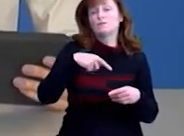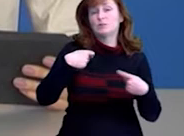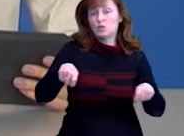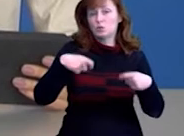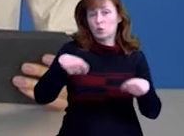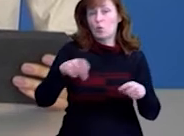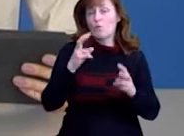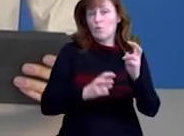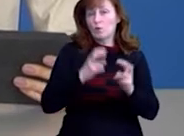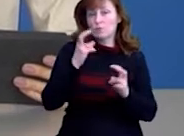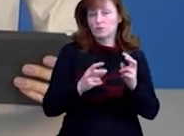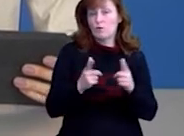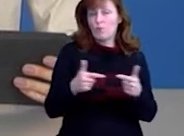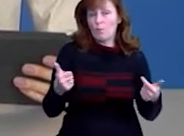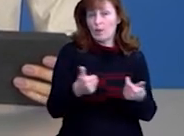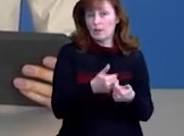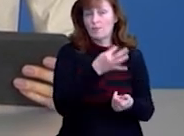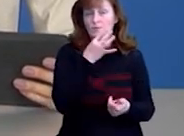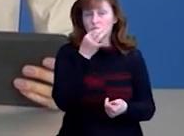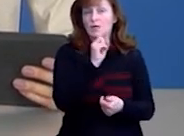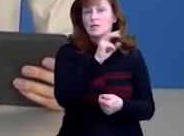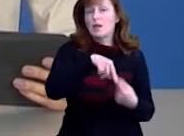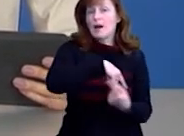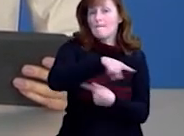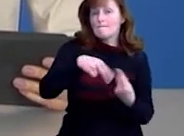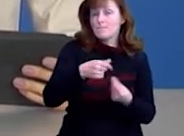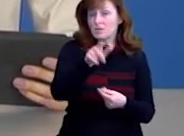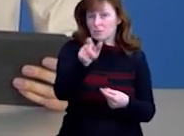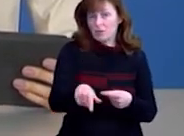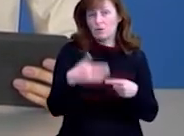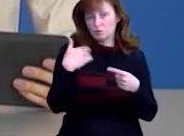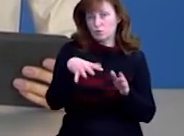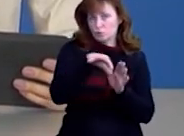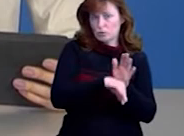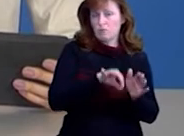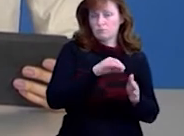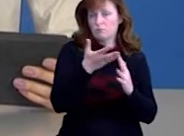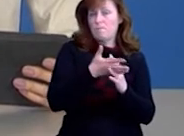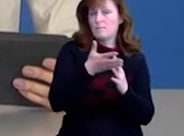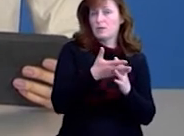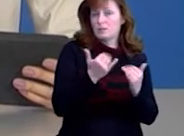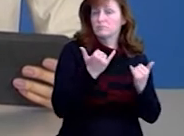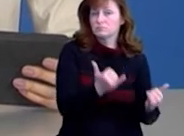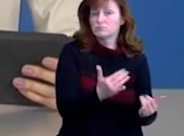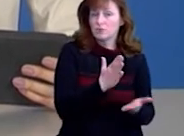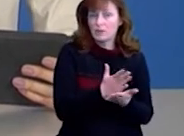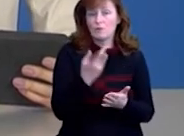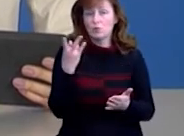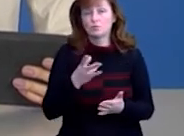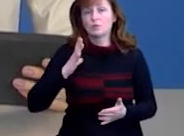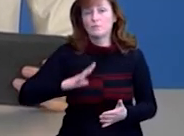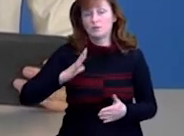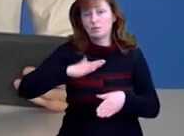Іванов сказав у коментарі Суспільному, для підприємців уряд вже запровадив низку пільг. Зараз головне завдання – дочекатись